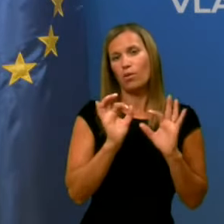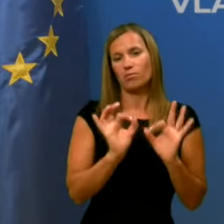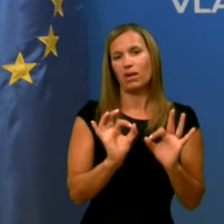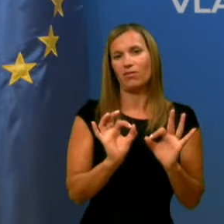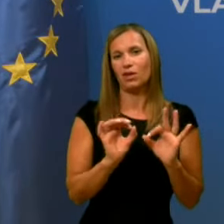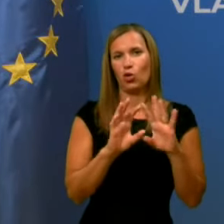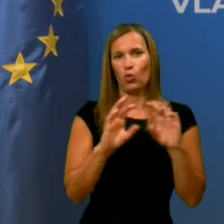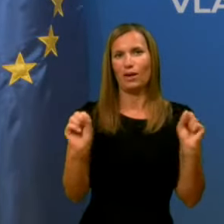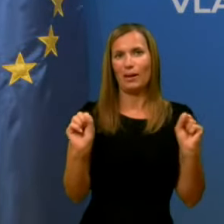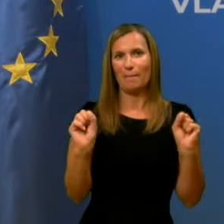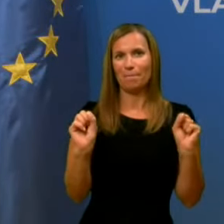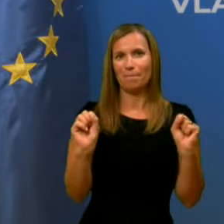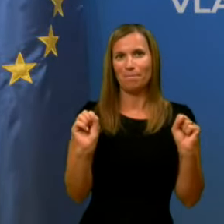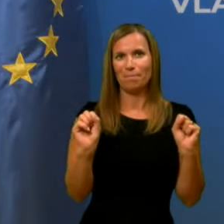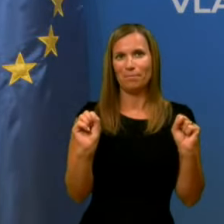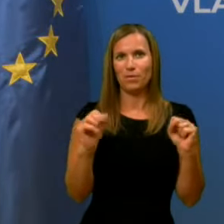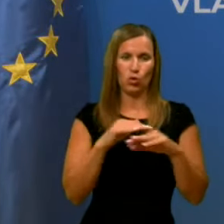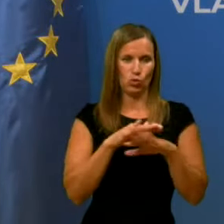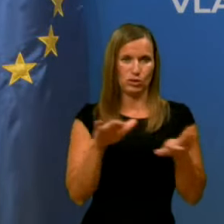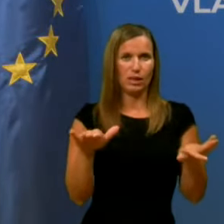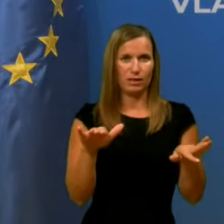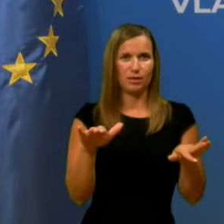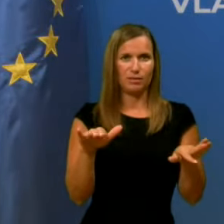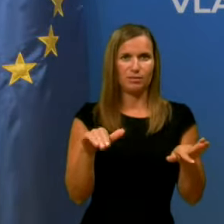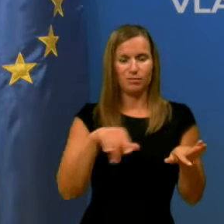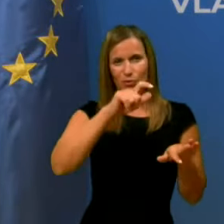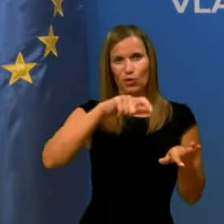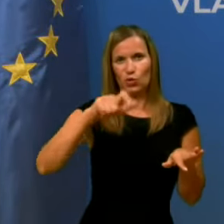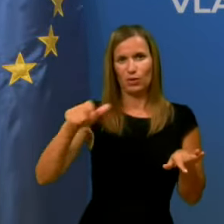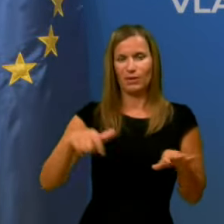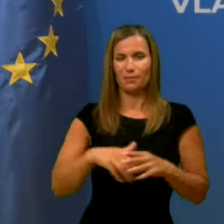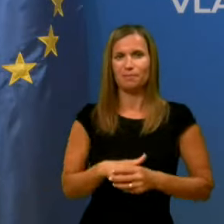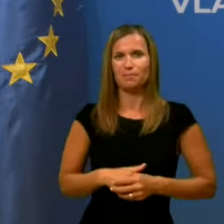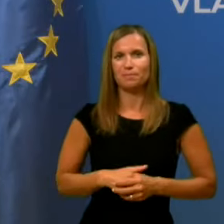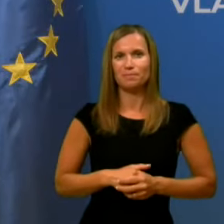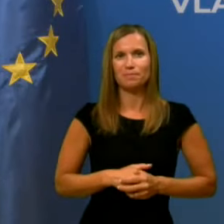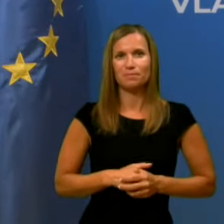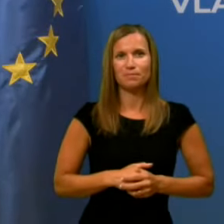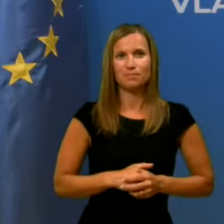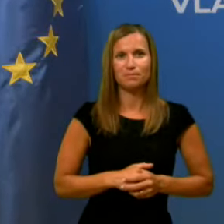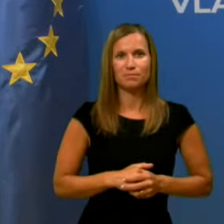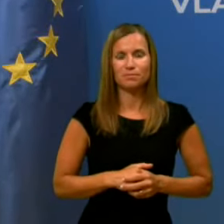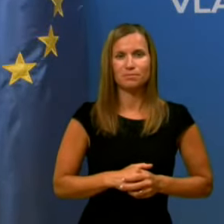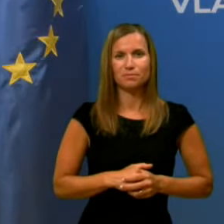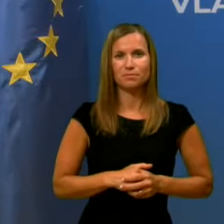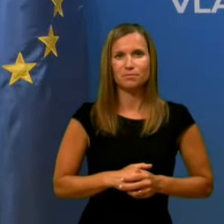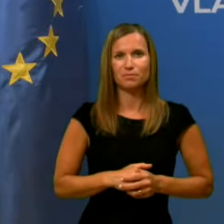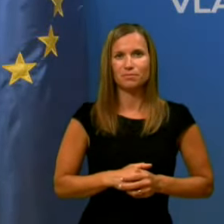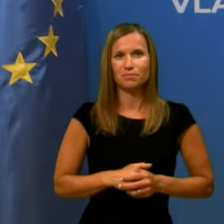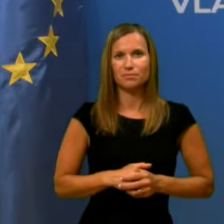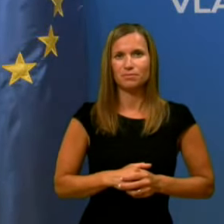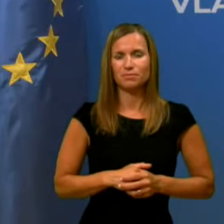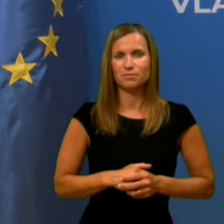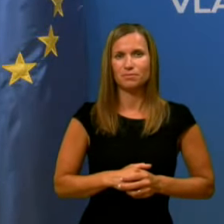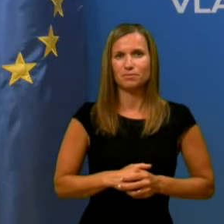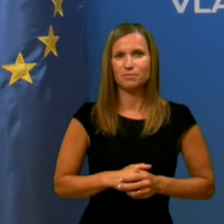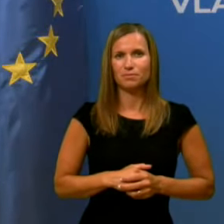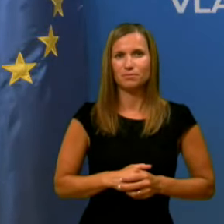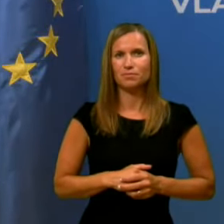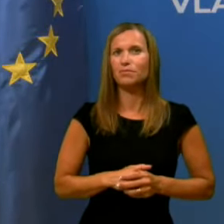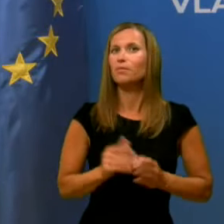vseh strani v morebitnih pogodmenih razmerih. Torej, mislim, korona krizo.